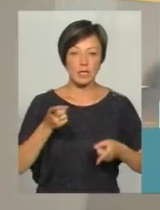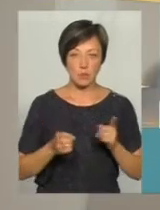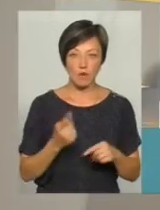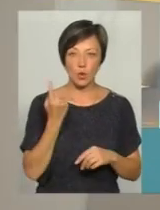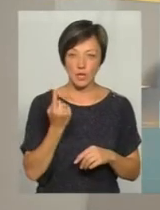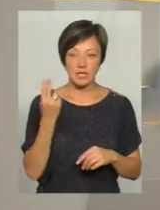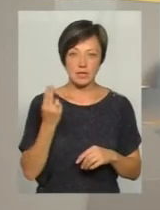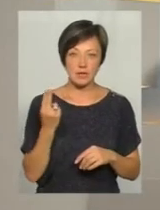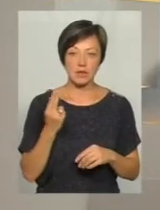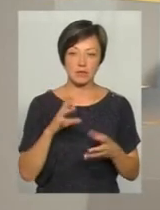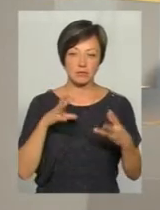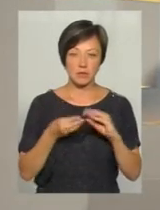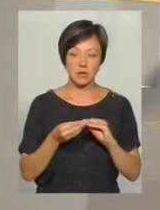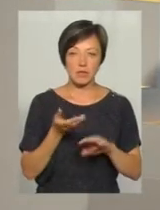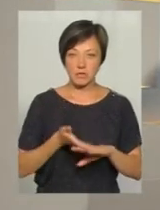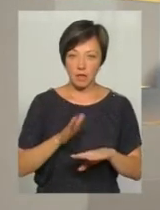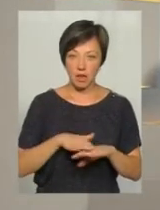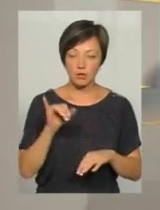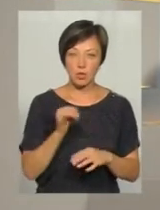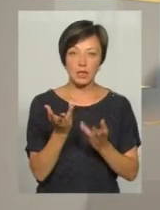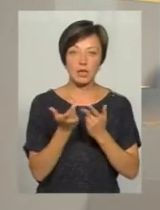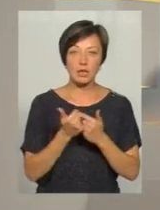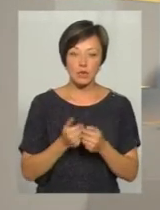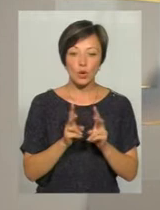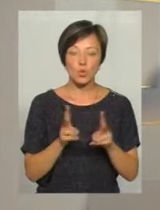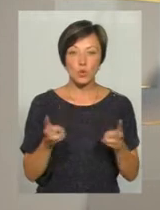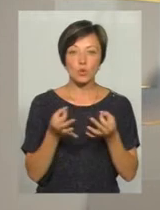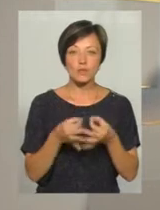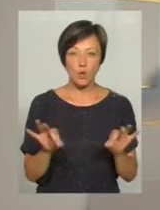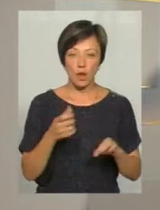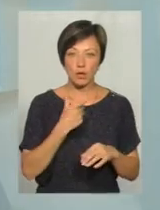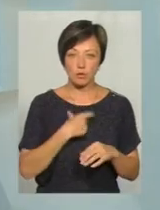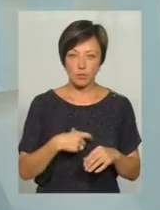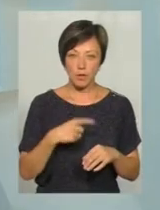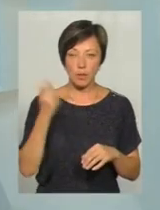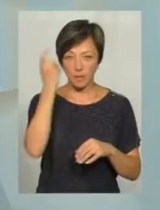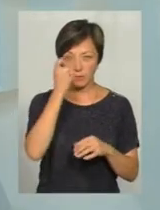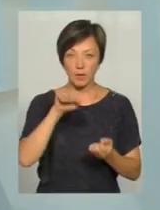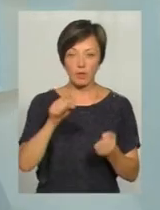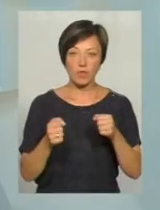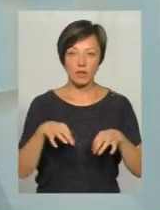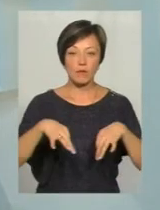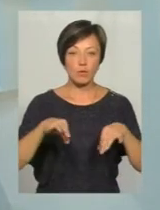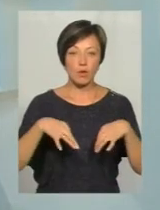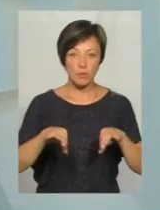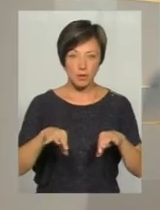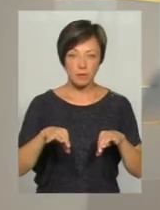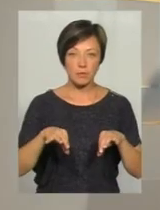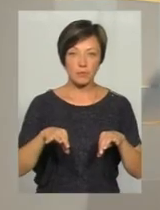однієї цифри вивезти складно і кількість тих, хто дозволяє собі на підпитку керувати автомобілем,